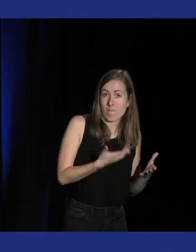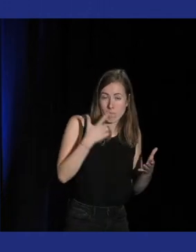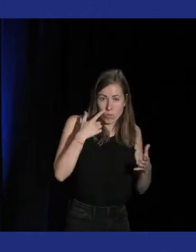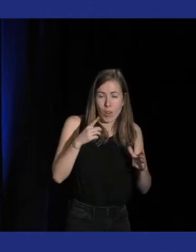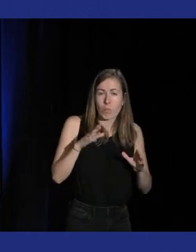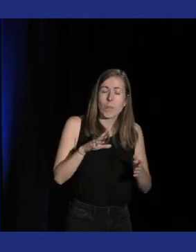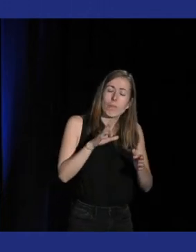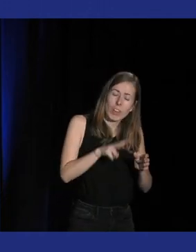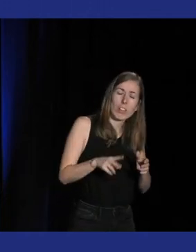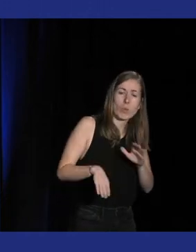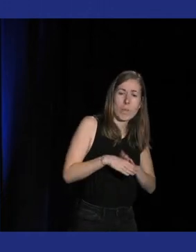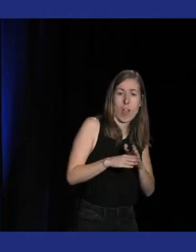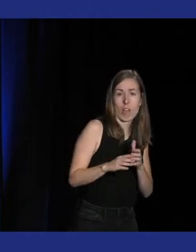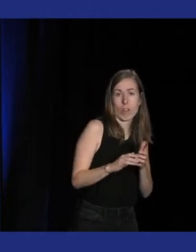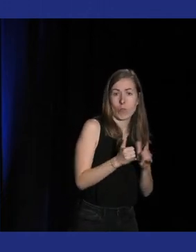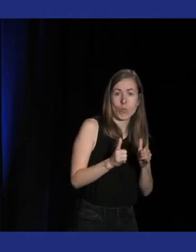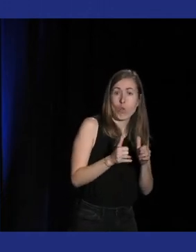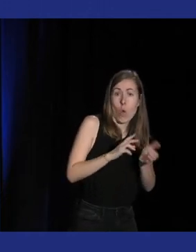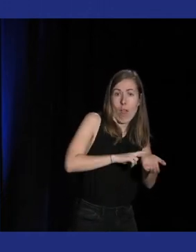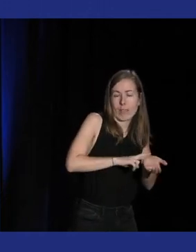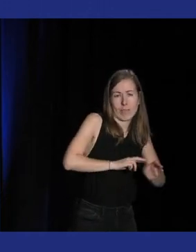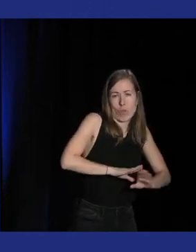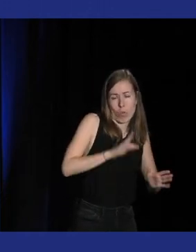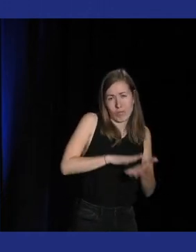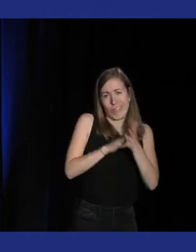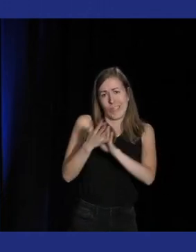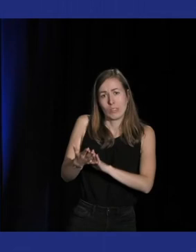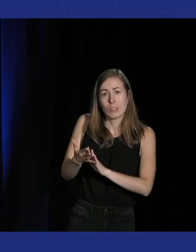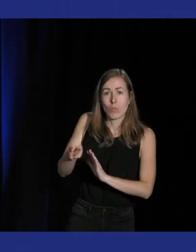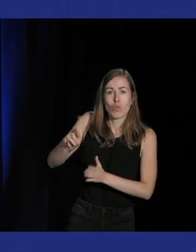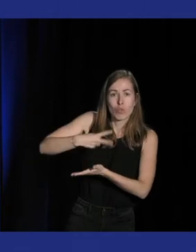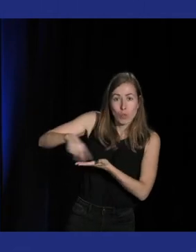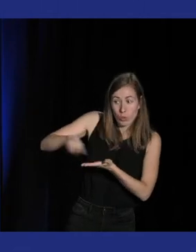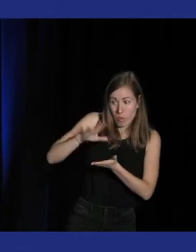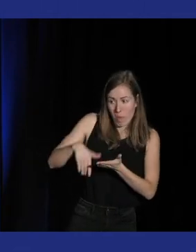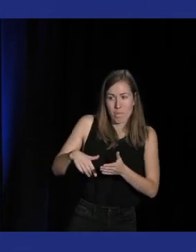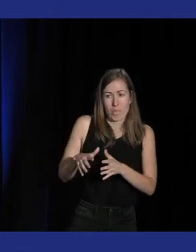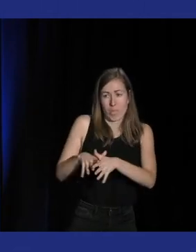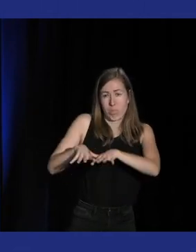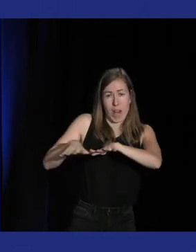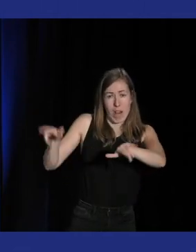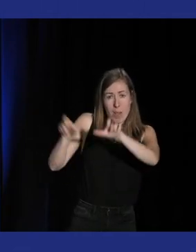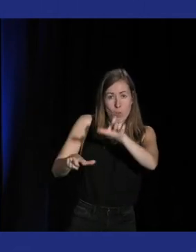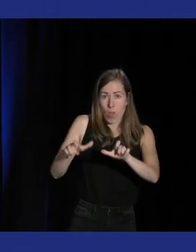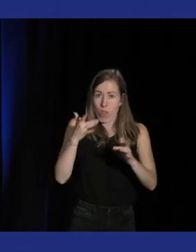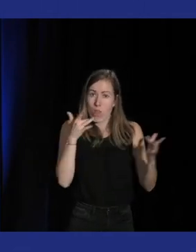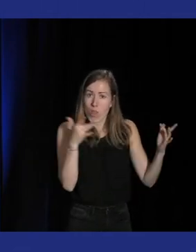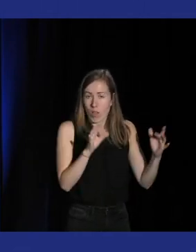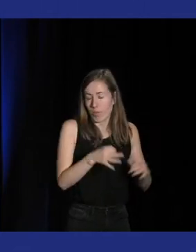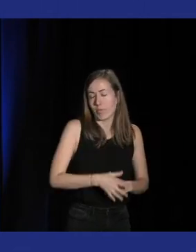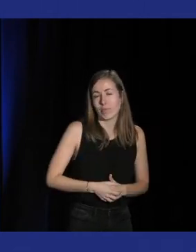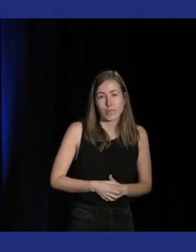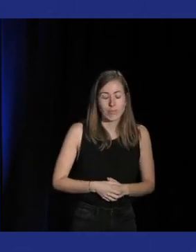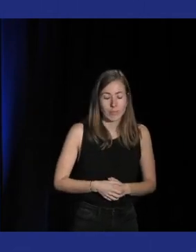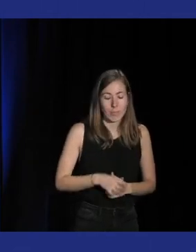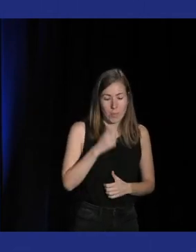du jeu de rythme on est plus dans le jeu de danse mais il y a cet aspect avec Just Dance qui me fait bien rire du coup c'est peut-être aussi plus le côté on va dire